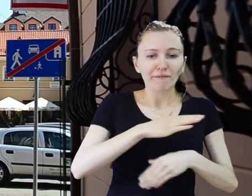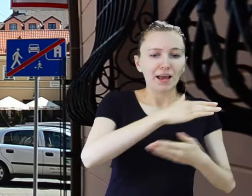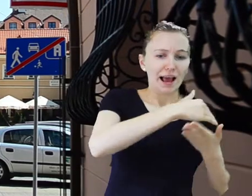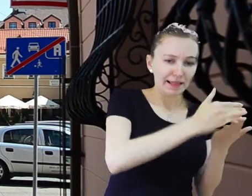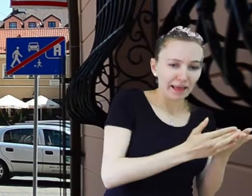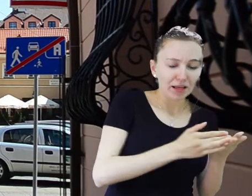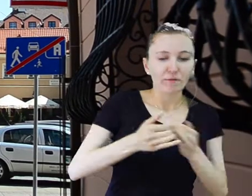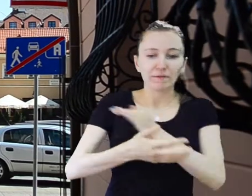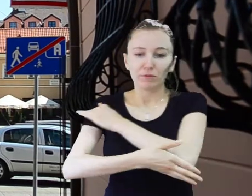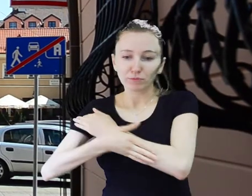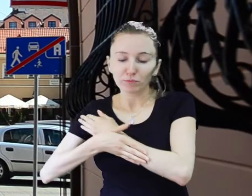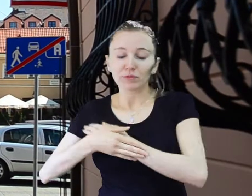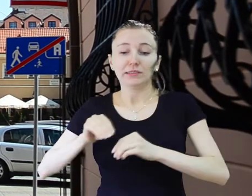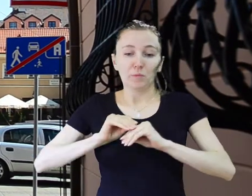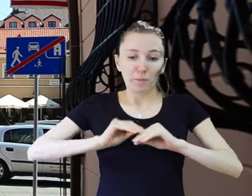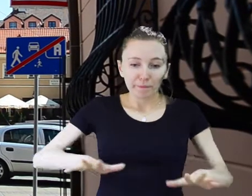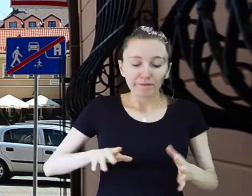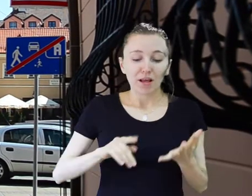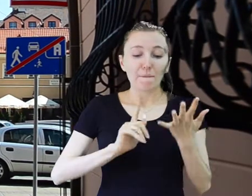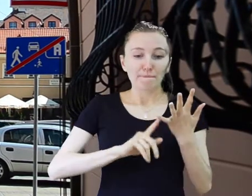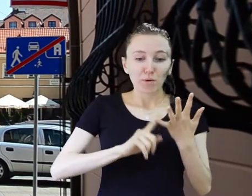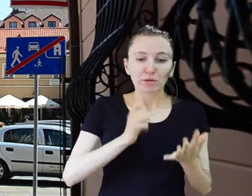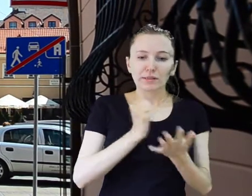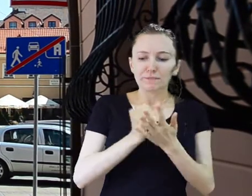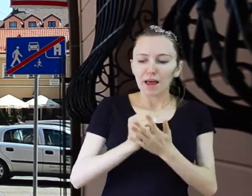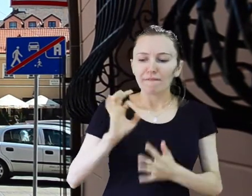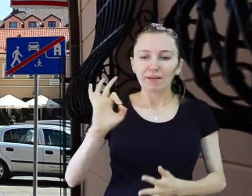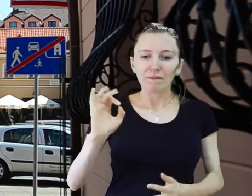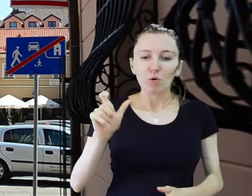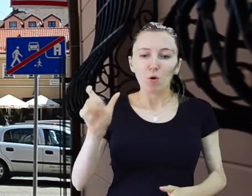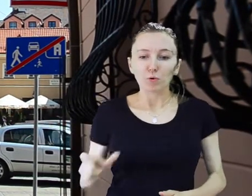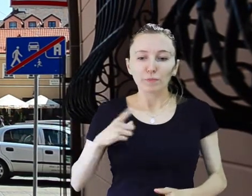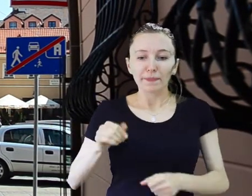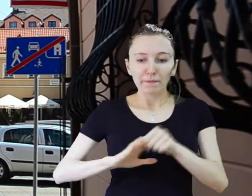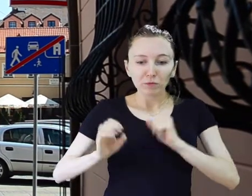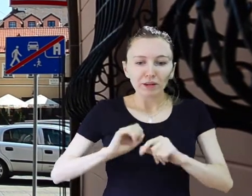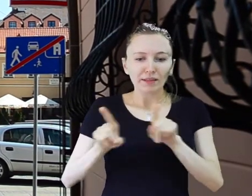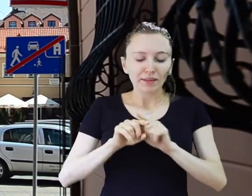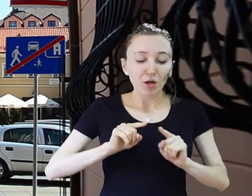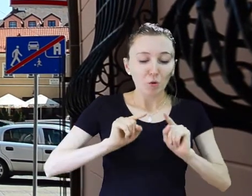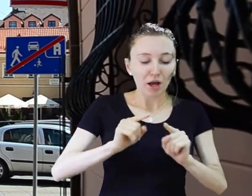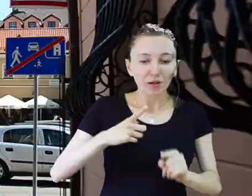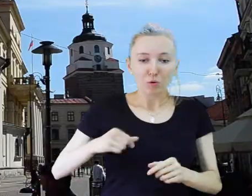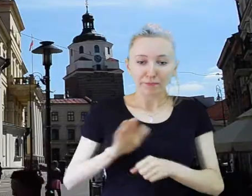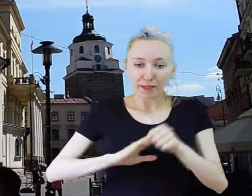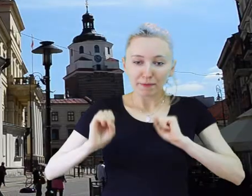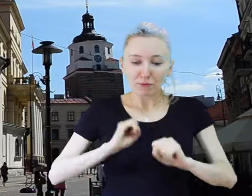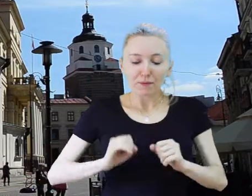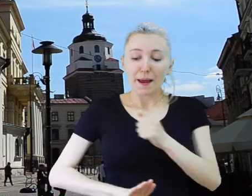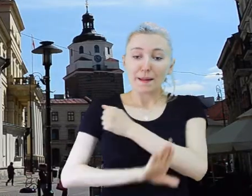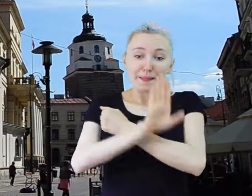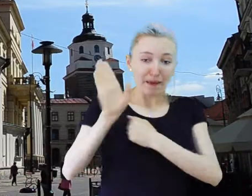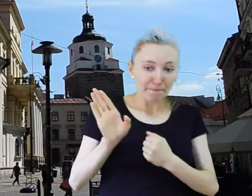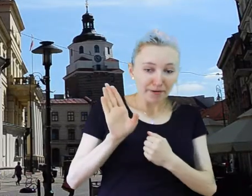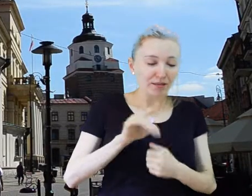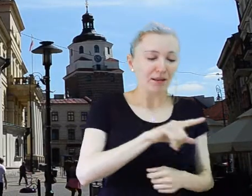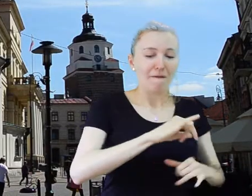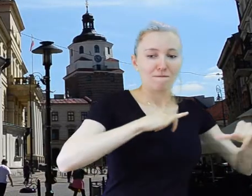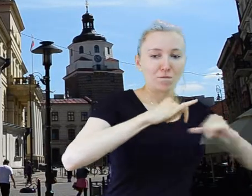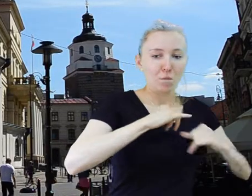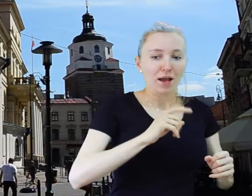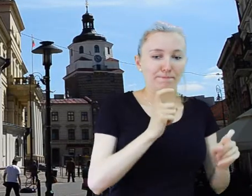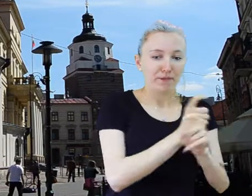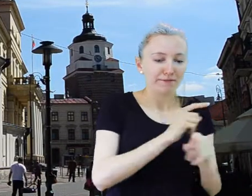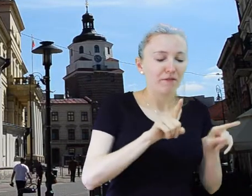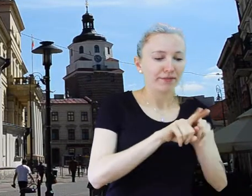krajowymi i zagranicznymi, reprezentowanie interesów osób niepełnosprawnych i organizacji osób niepełnosprawnych wobec